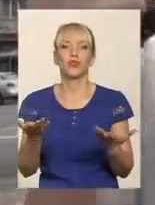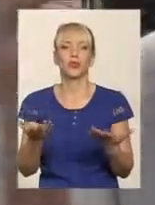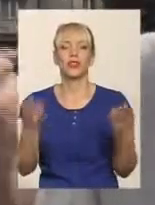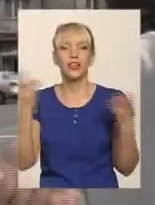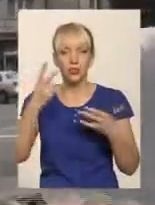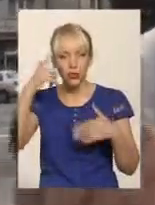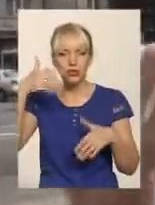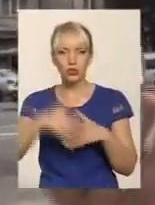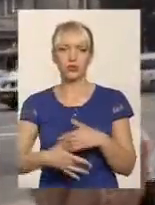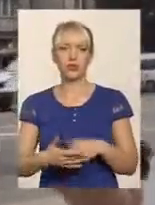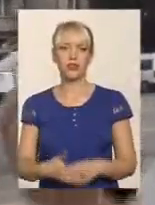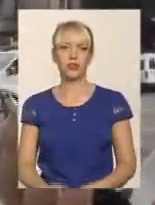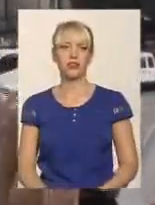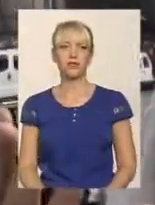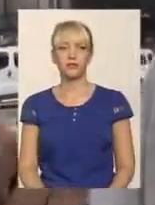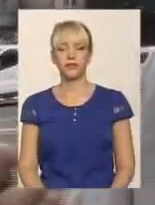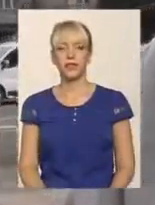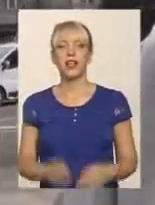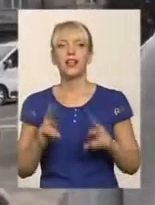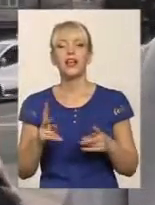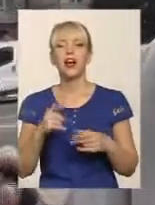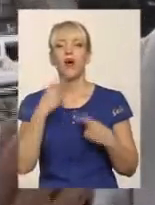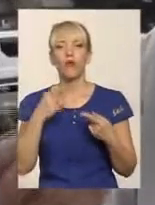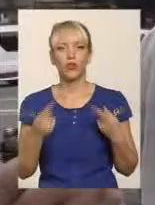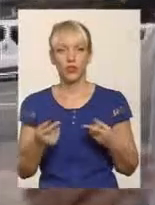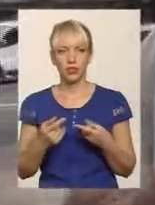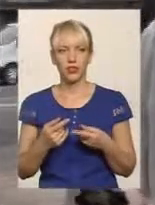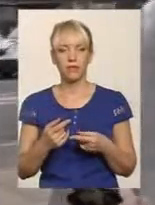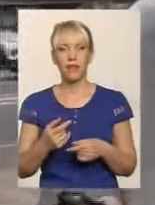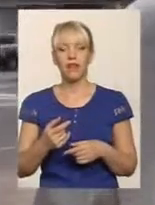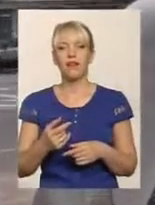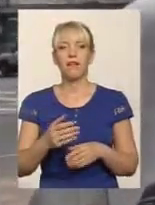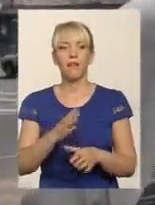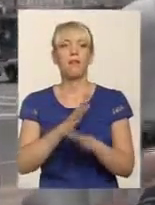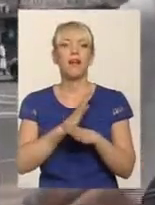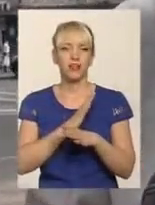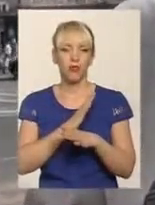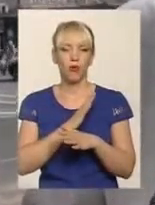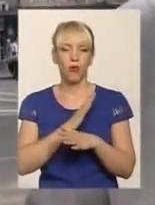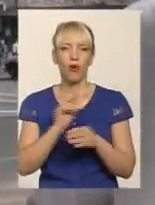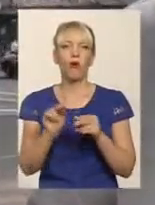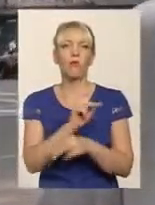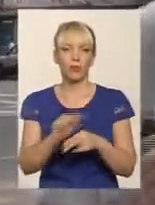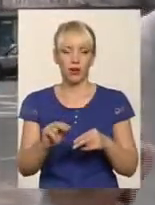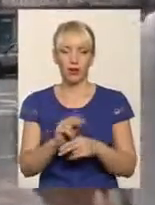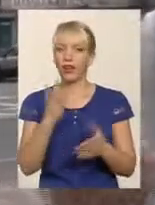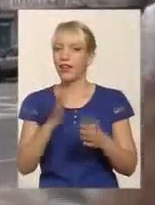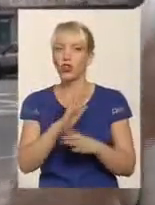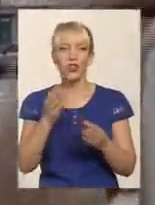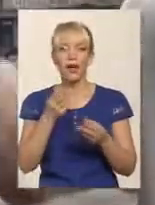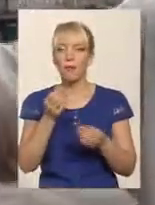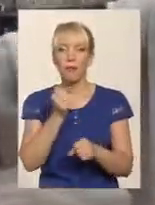треба ж зрозуміти, як там кажуть, мертвому при паркі. Якщо не працює опалення,